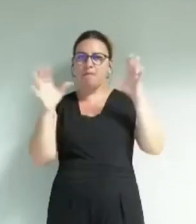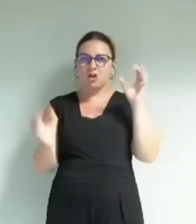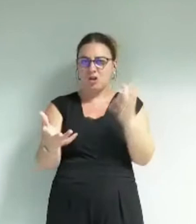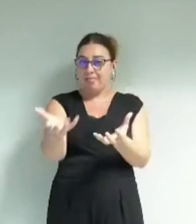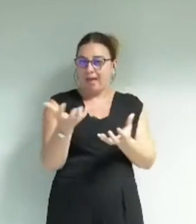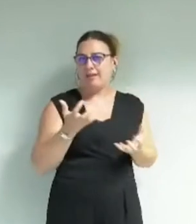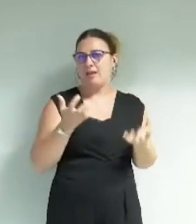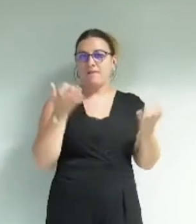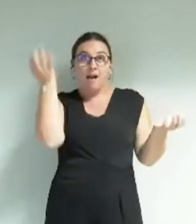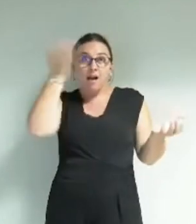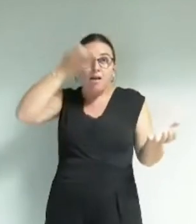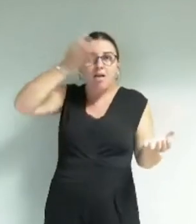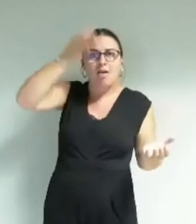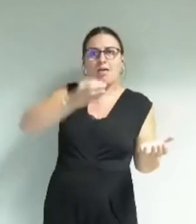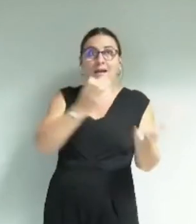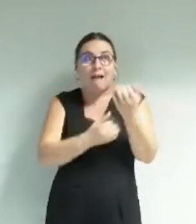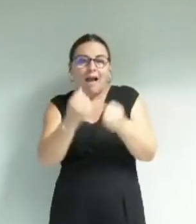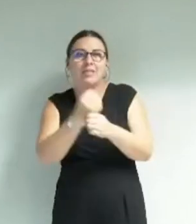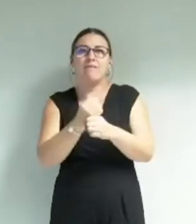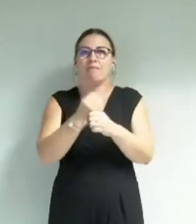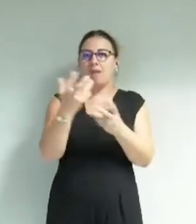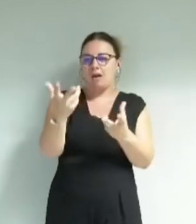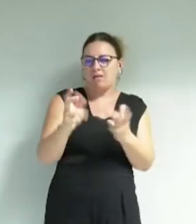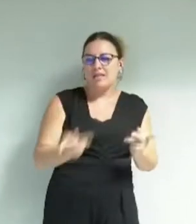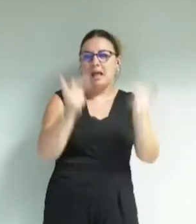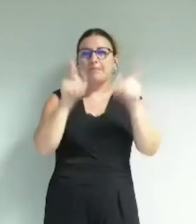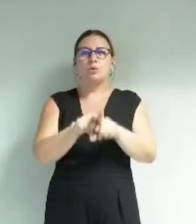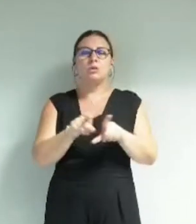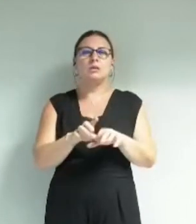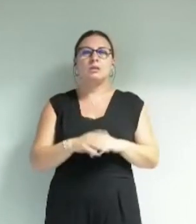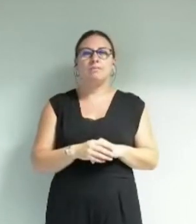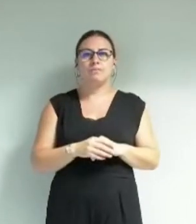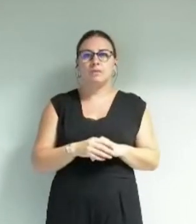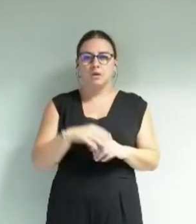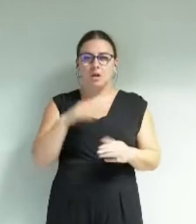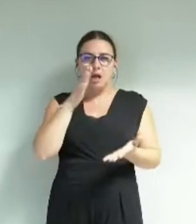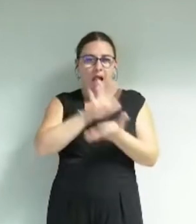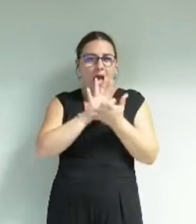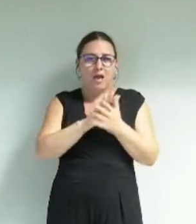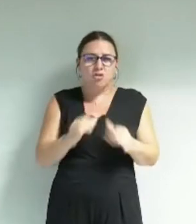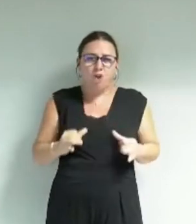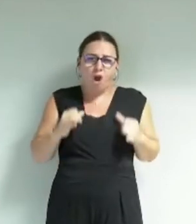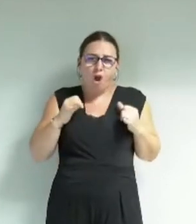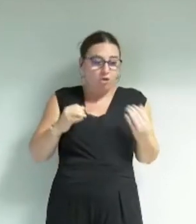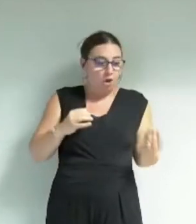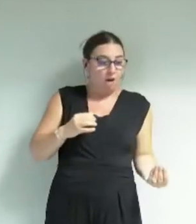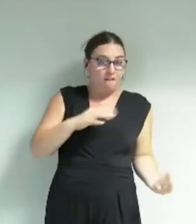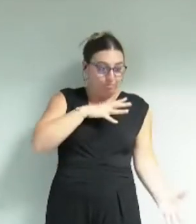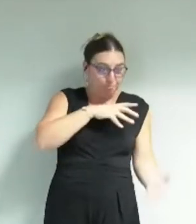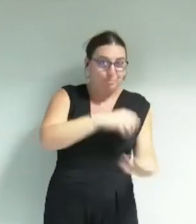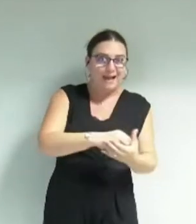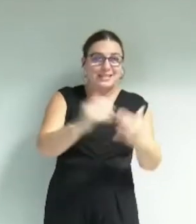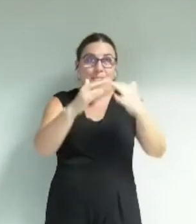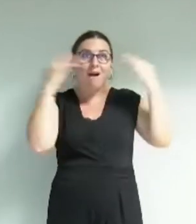attractif et dynamique. L'enjeu, dès le plus jeune âge, est de mieux partager l'offre culturelle